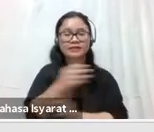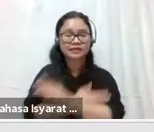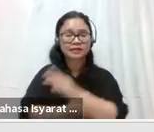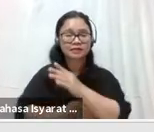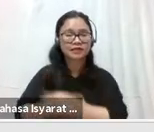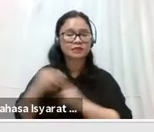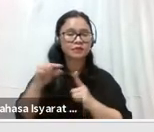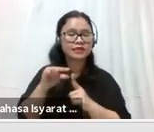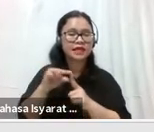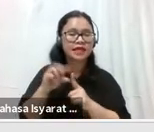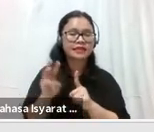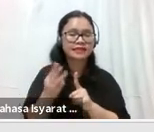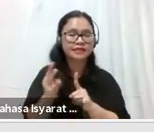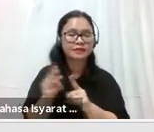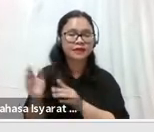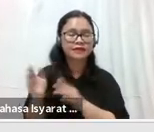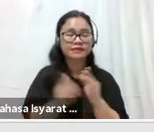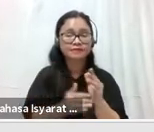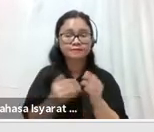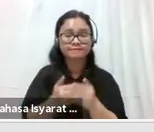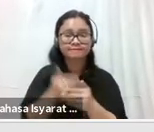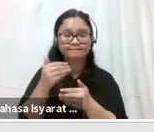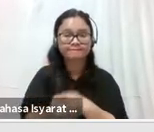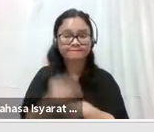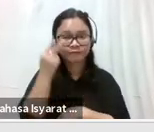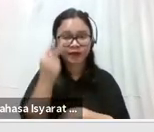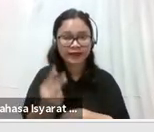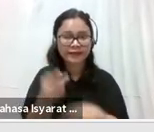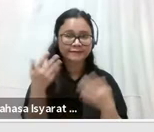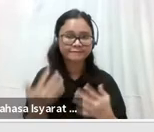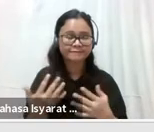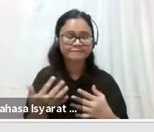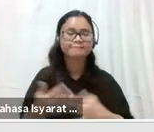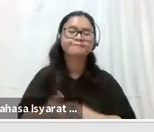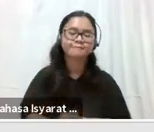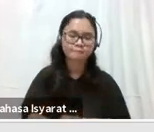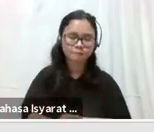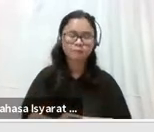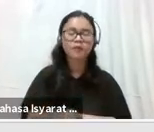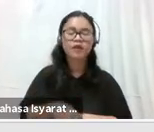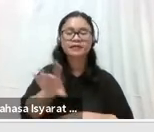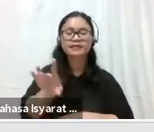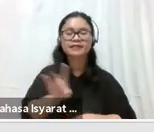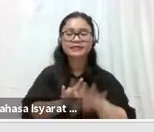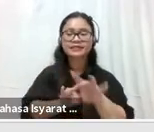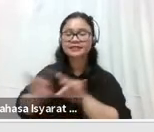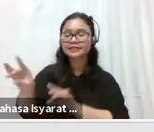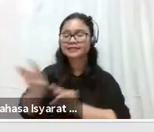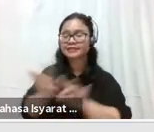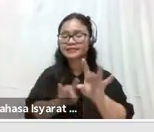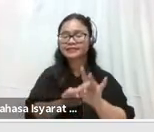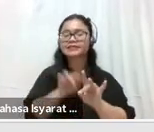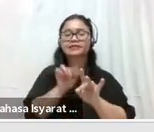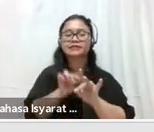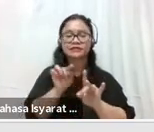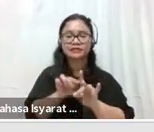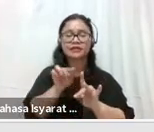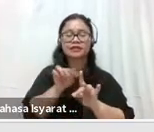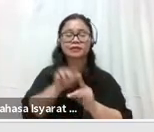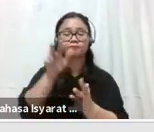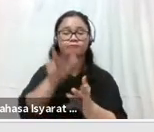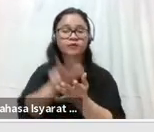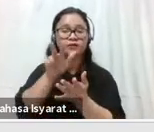memperhatikan satu hasil seleksi dan verifikasi deklarator dan